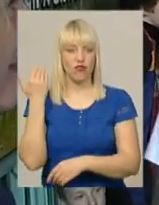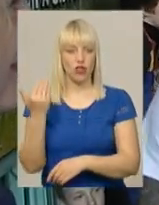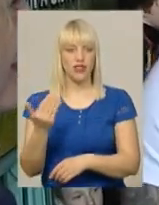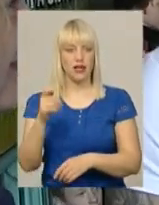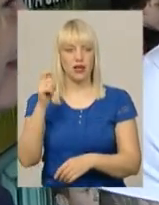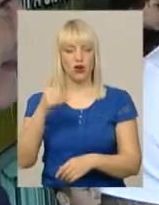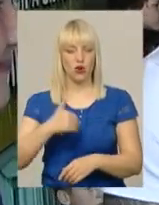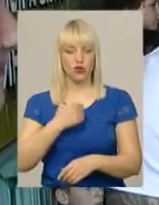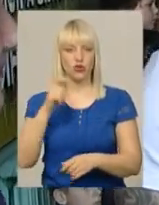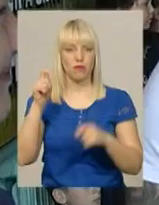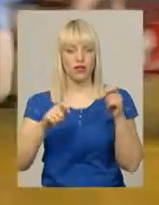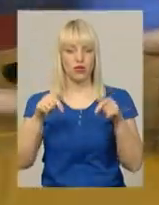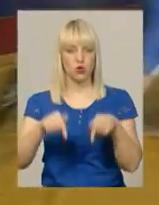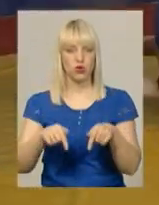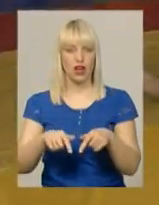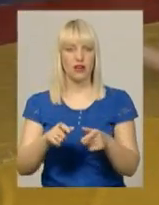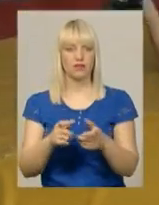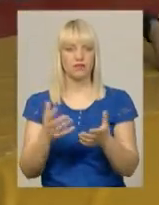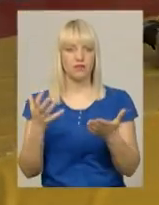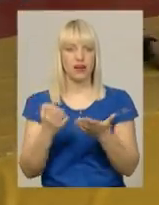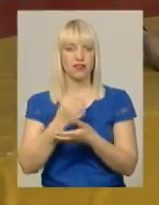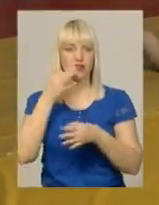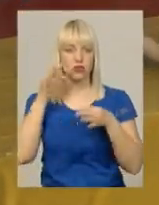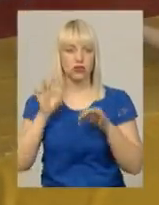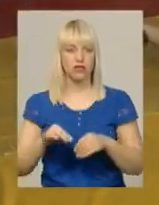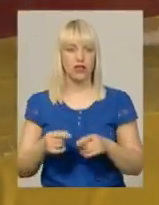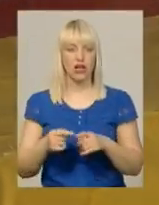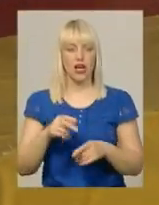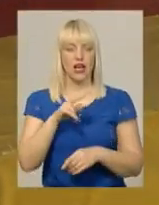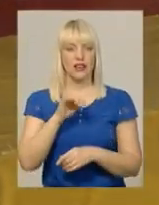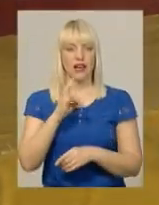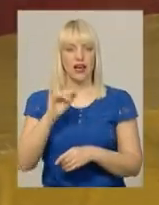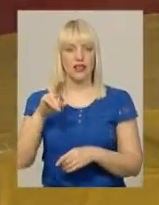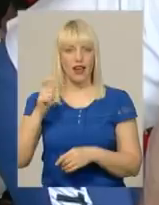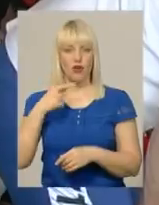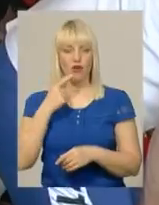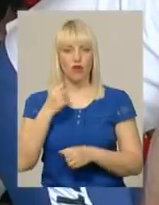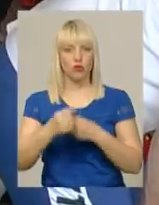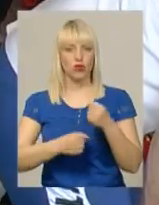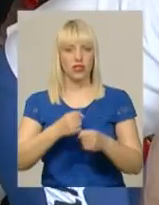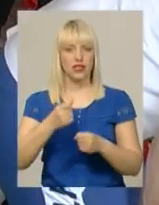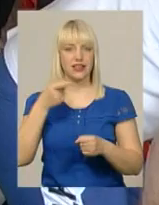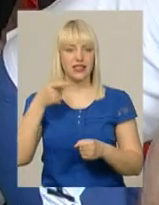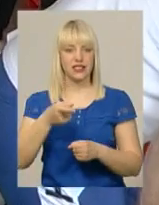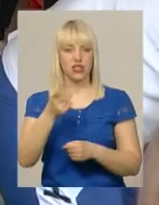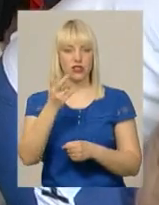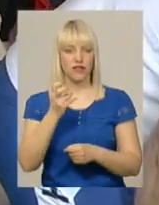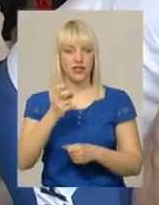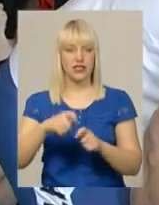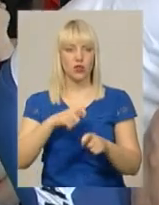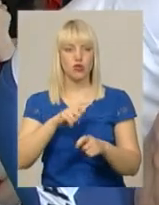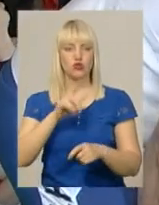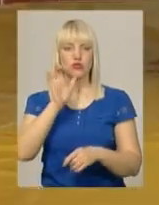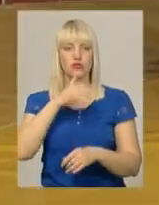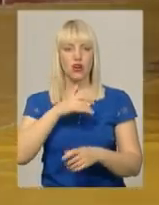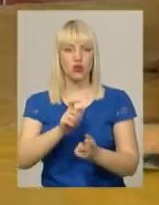приїжджати, набиратися досі. Пан Даніел, говорить, подолав зі своїми спортсменами півтори тисячі кілометрів задля серйозних спарингів, бо в Україні і